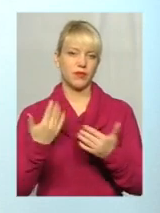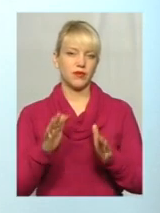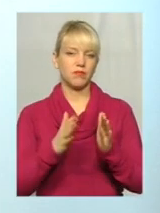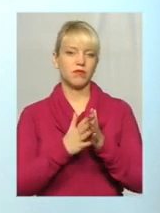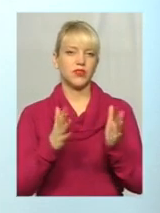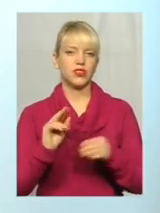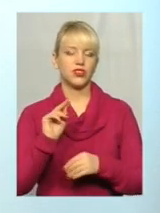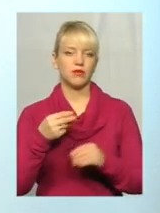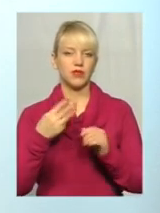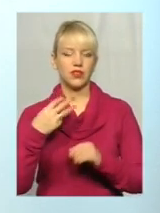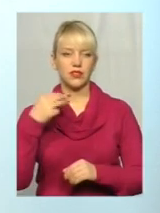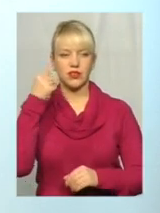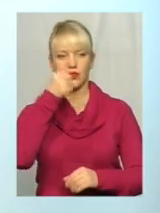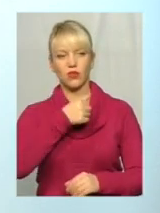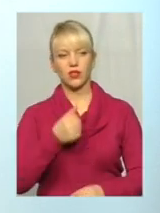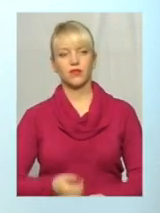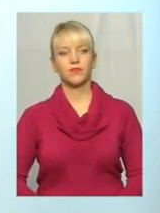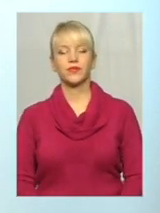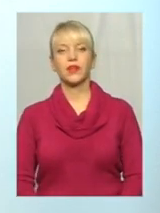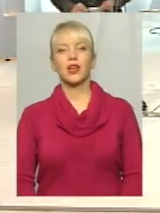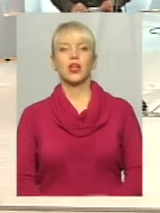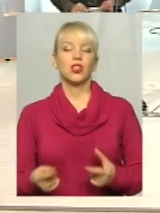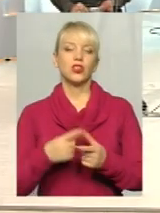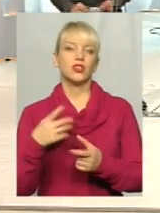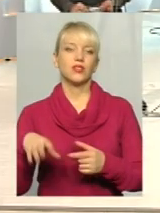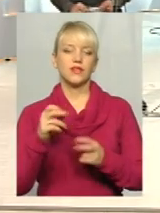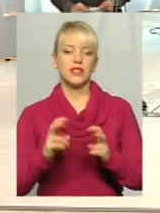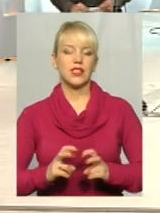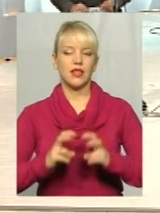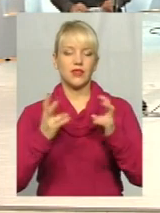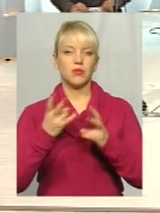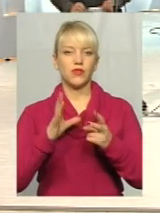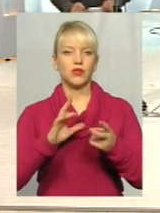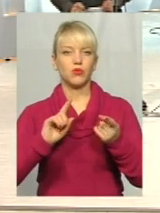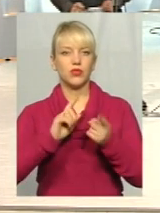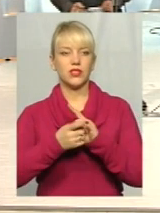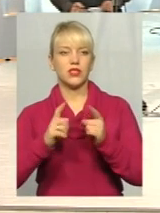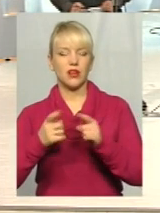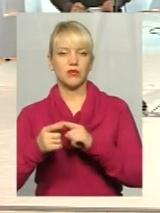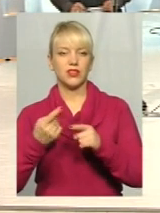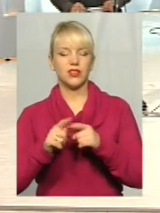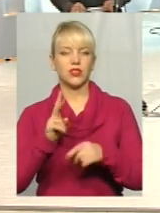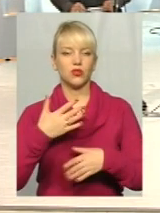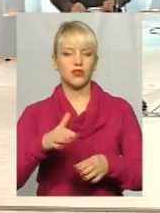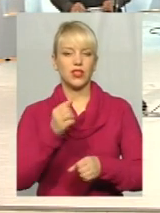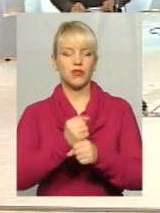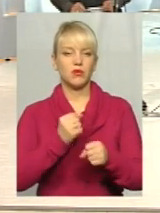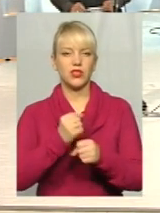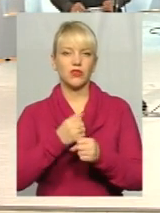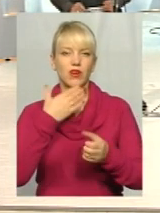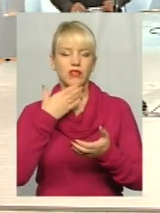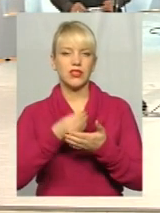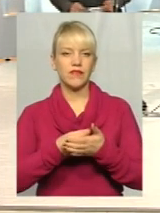років. Чи всі ліфти мають замінюватися ті, які відпрацювали свій 25